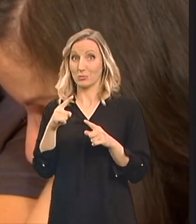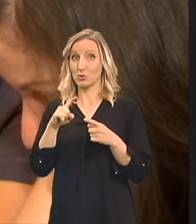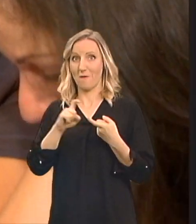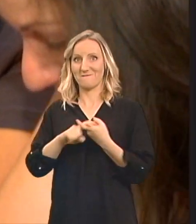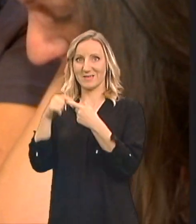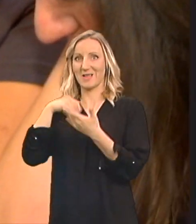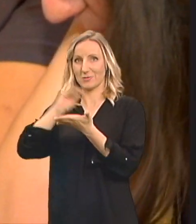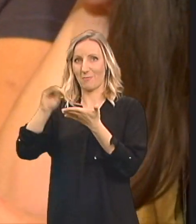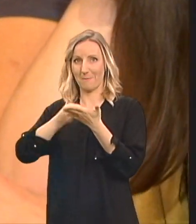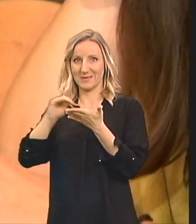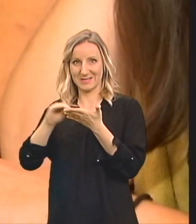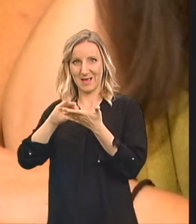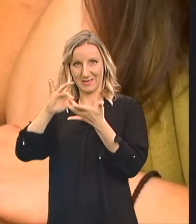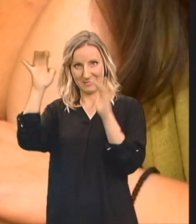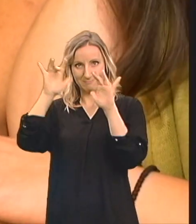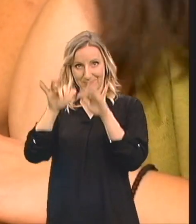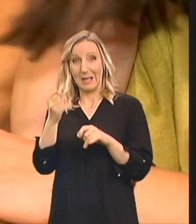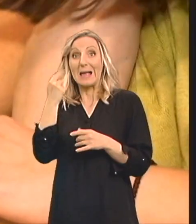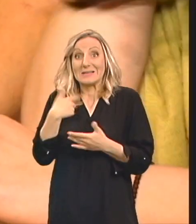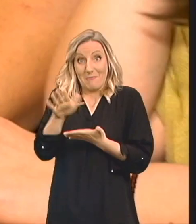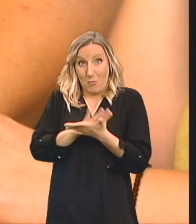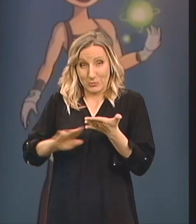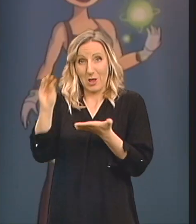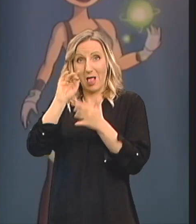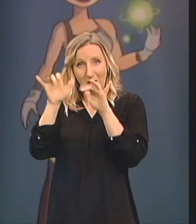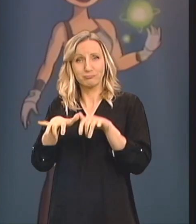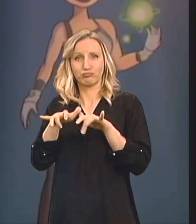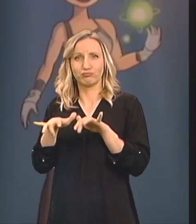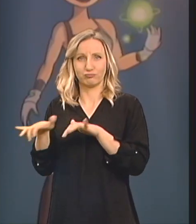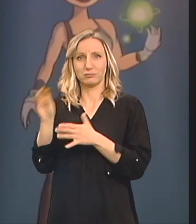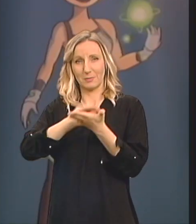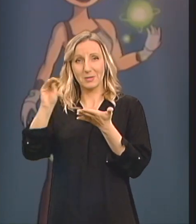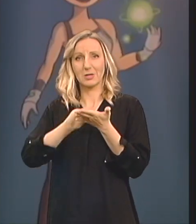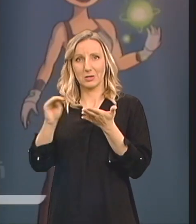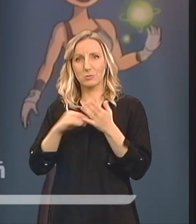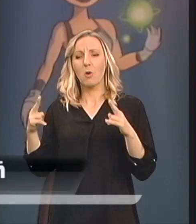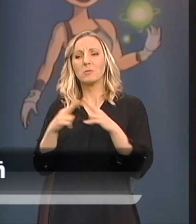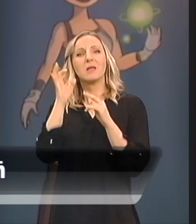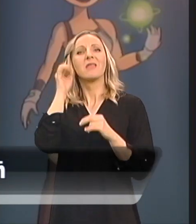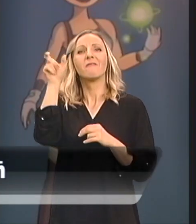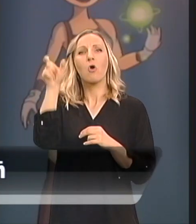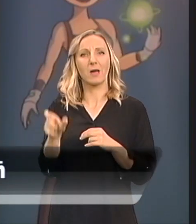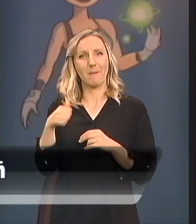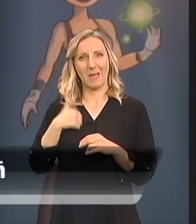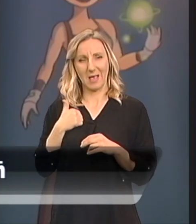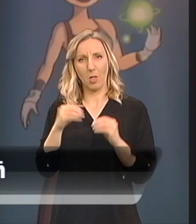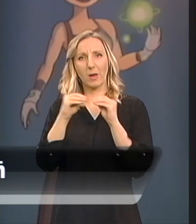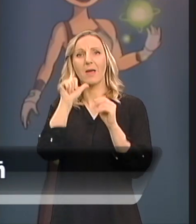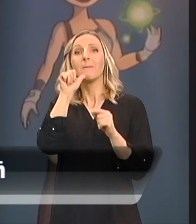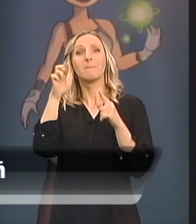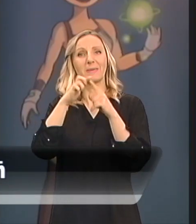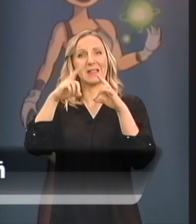Kada sam počela da pišem sve te priče Upoznala sam djevojku iz Banja Luke Koja se zove Biljana